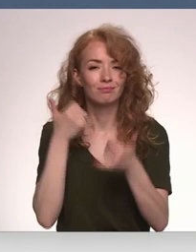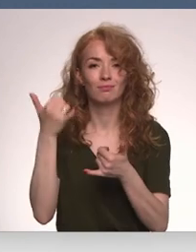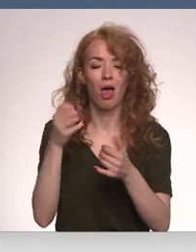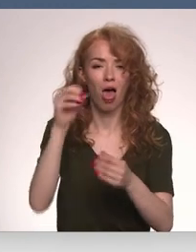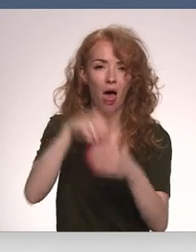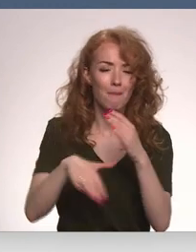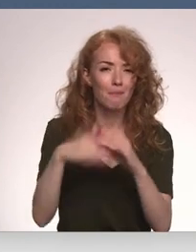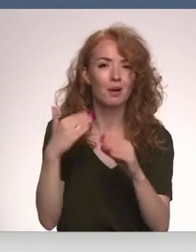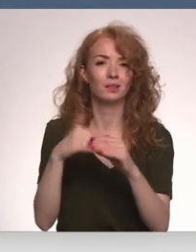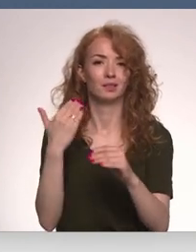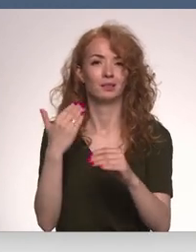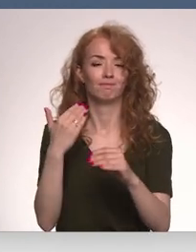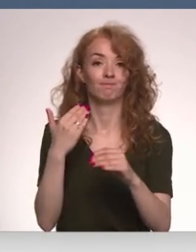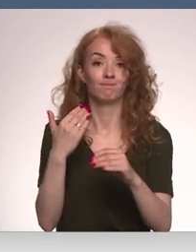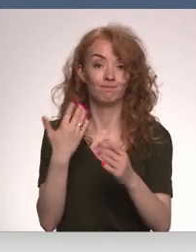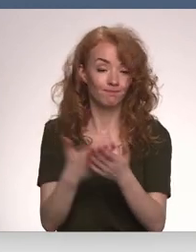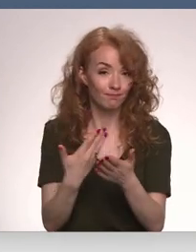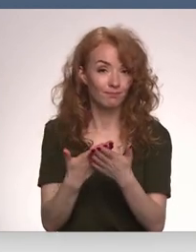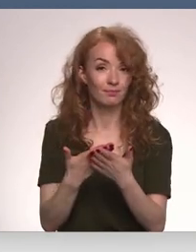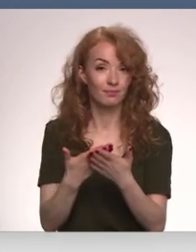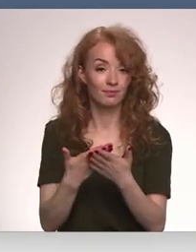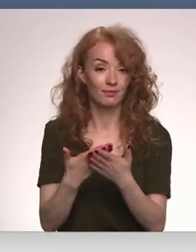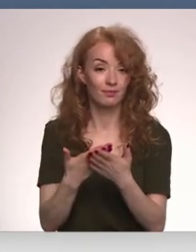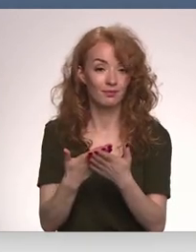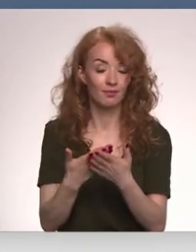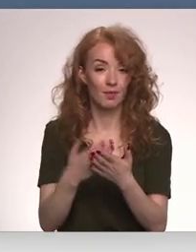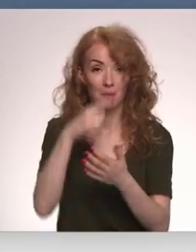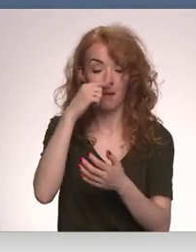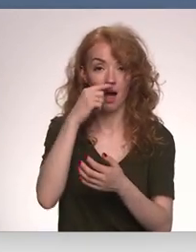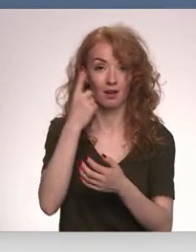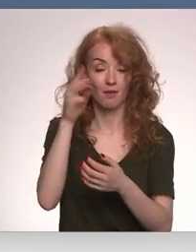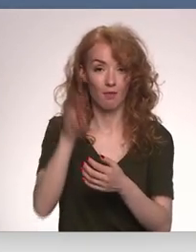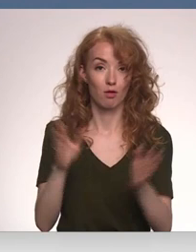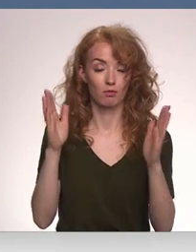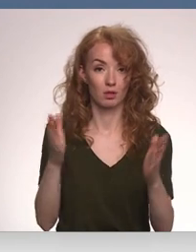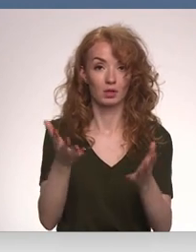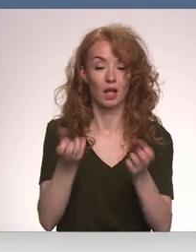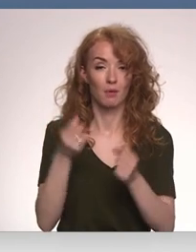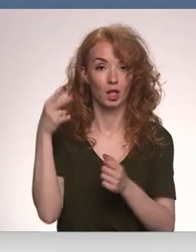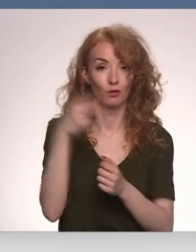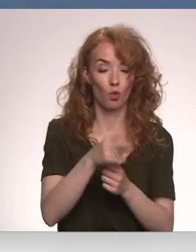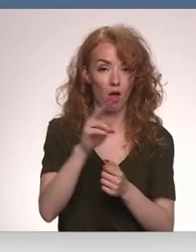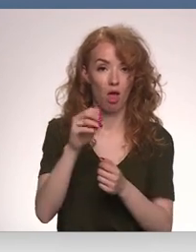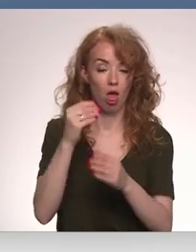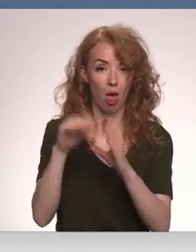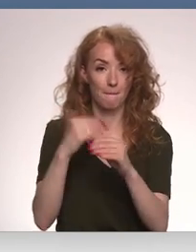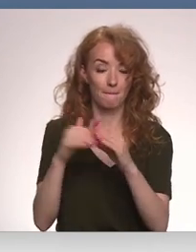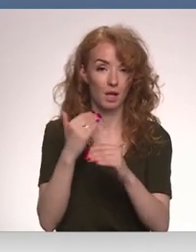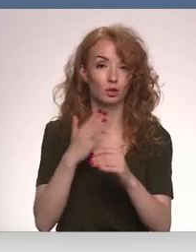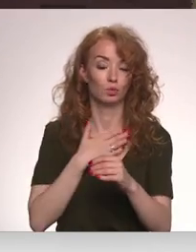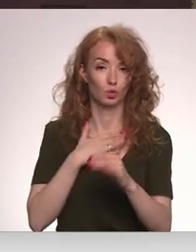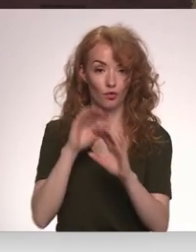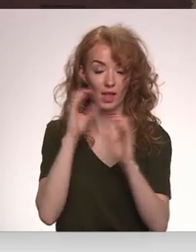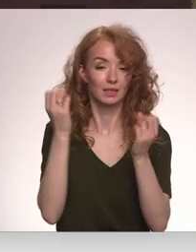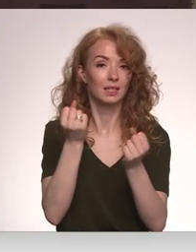epastā vēstulēm. Tā piemēram, martā vien tika saņemtas ap 2000 epastā vēstuļu mūsu